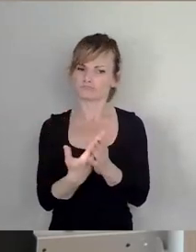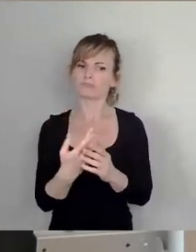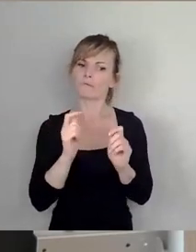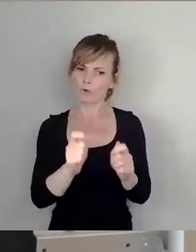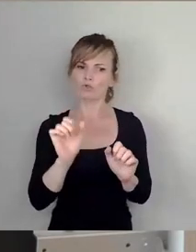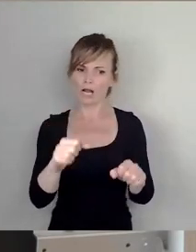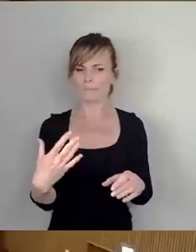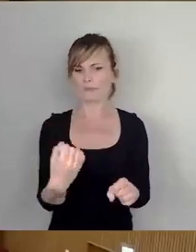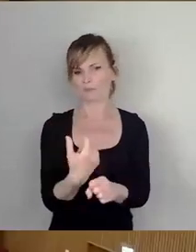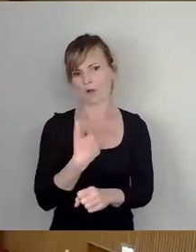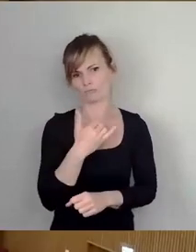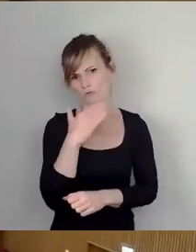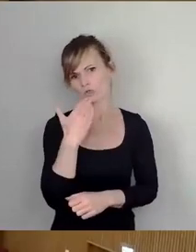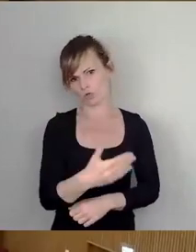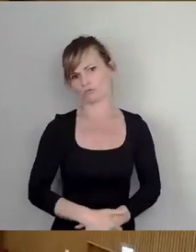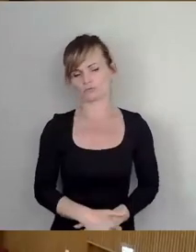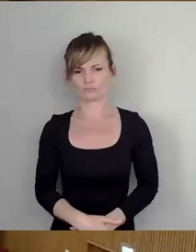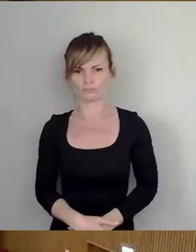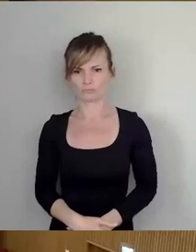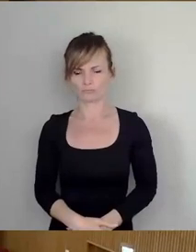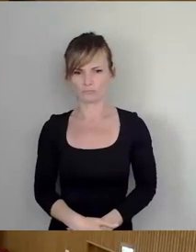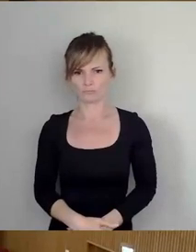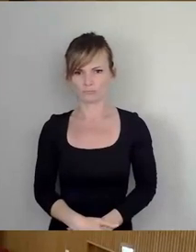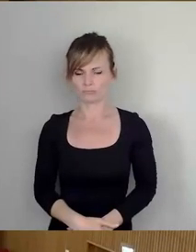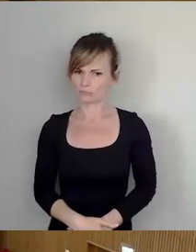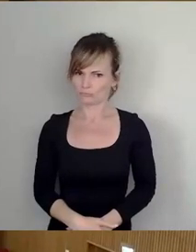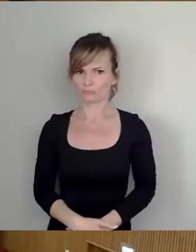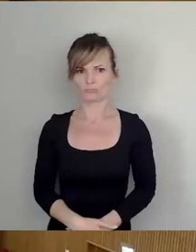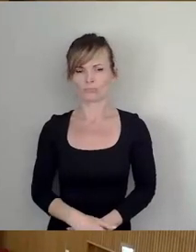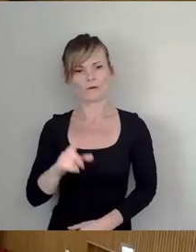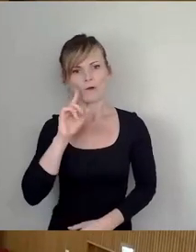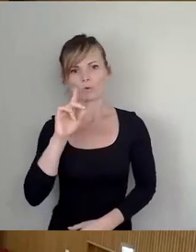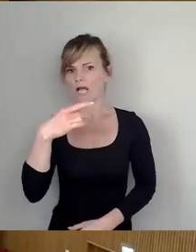Dank. Okay, dann machen wir weiter mit Frau Dagen.